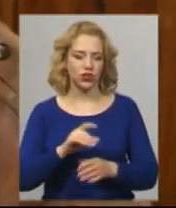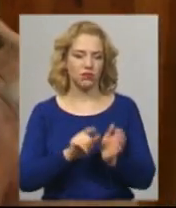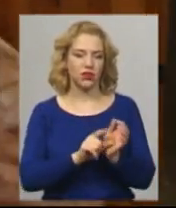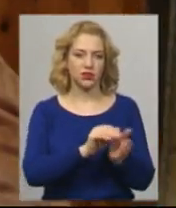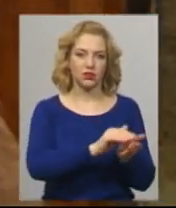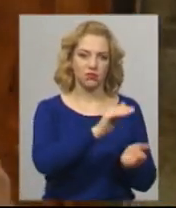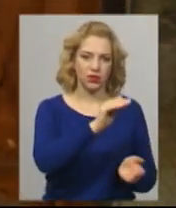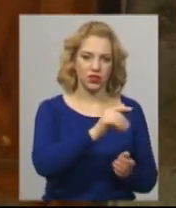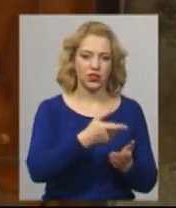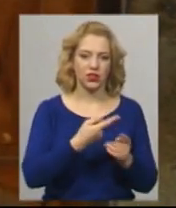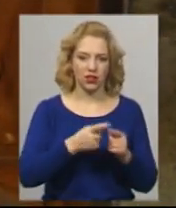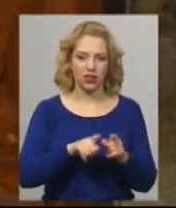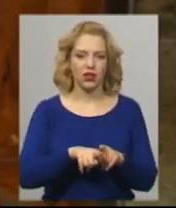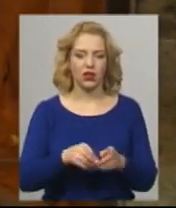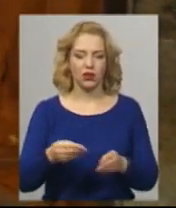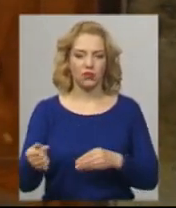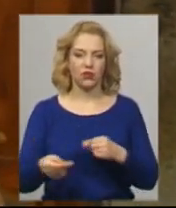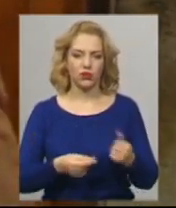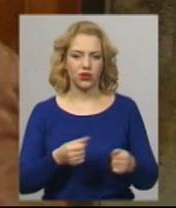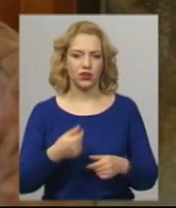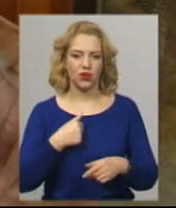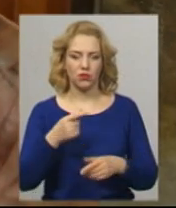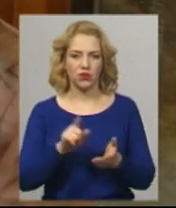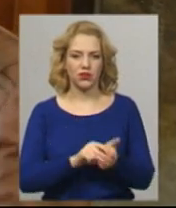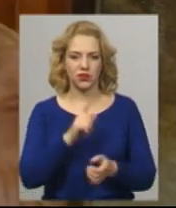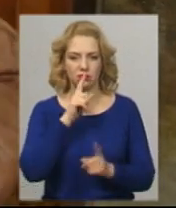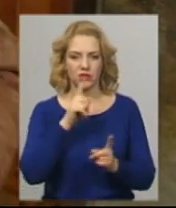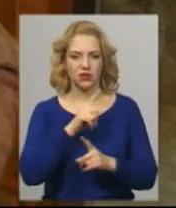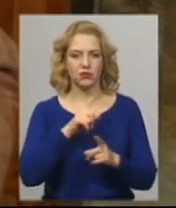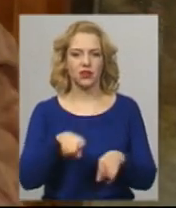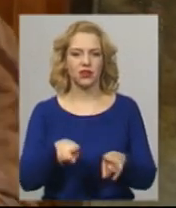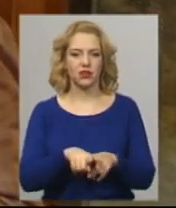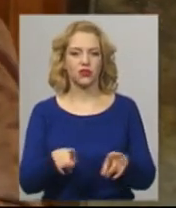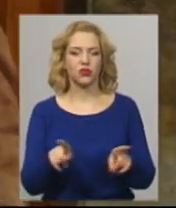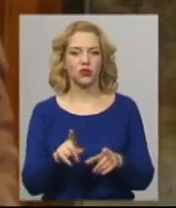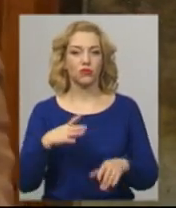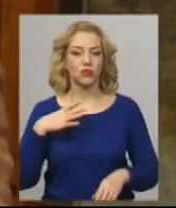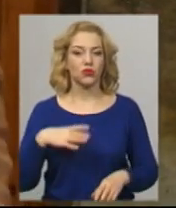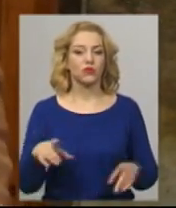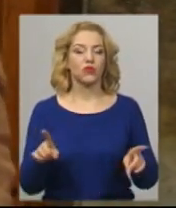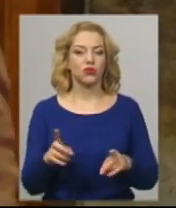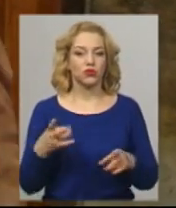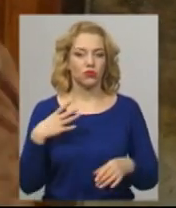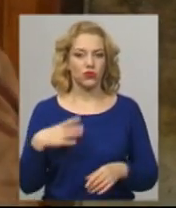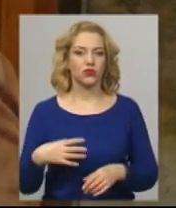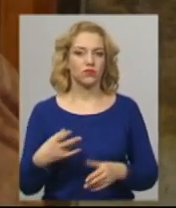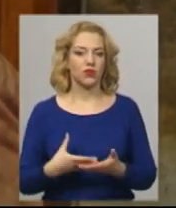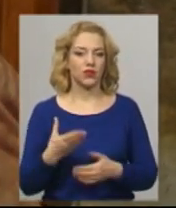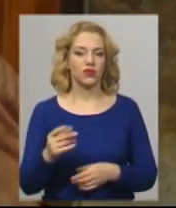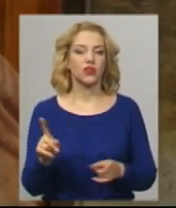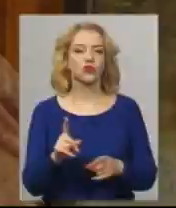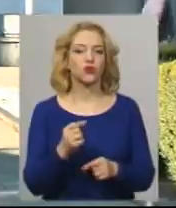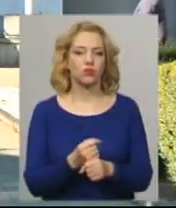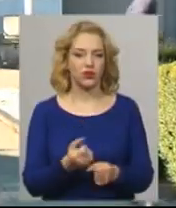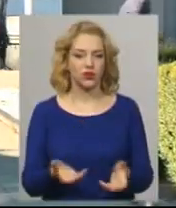мене хоч ніби прилічно уйдіти, але це все зноски. А пенсія мінімальна. Так що, мусимо, а що робити? Мусимо платити. А що ж